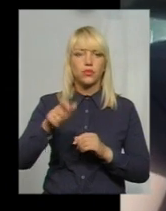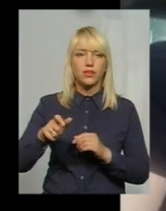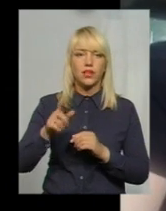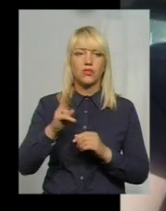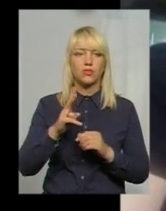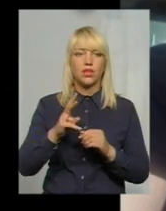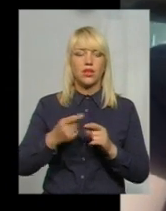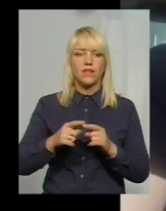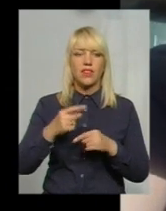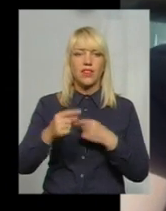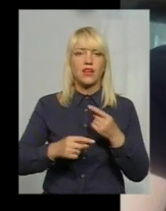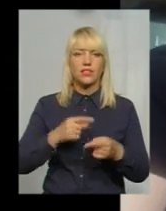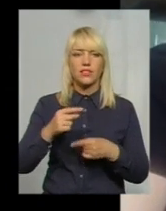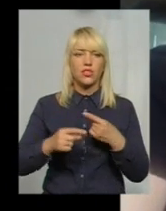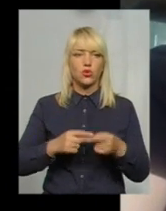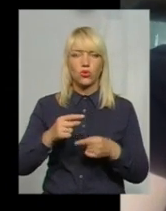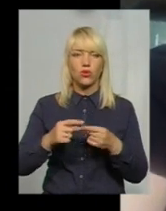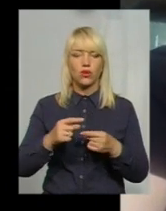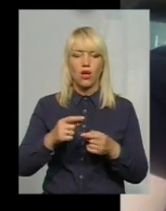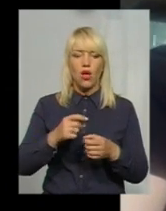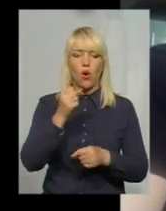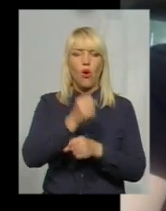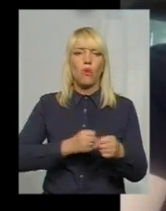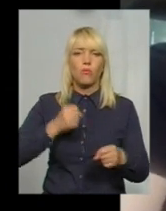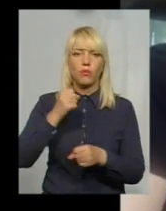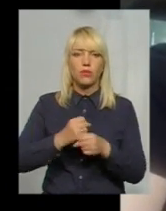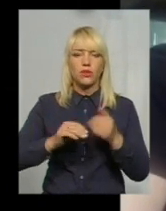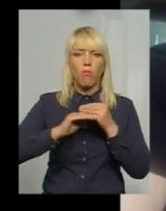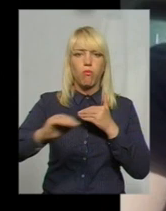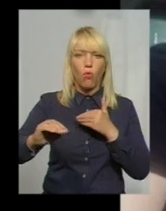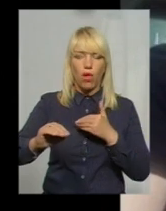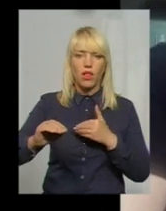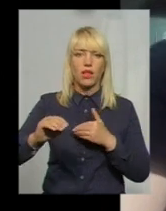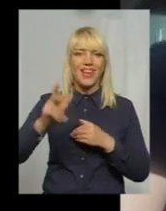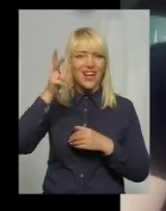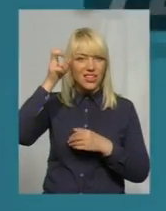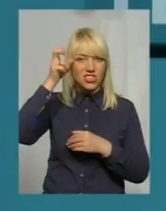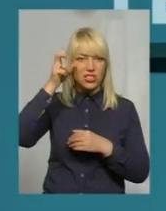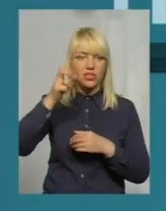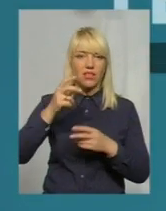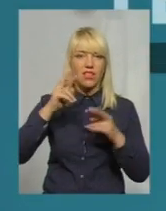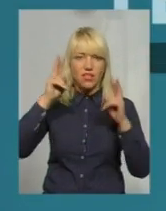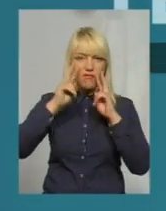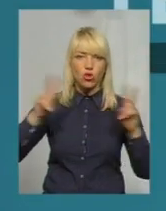обробітку поля герчеті невідомими препаратами, невідомими пестицидами.